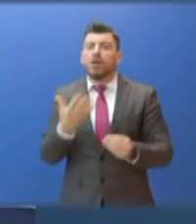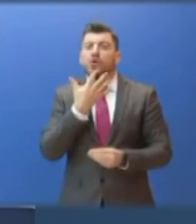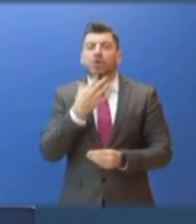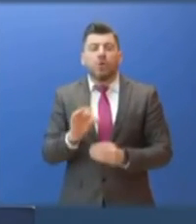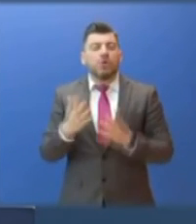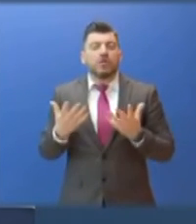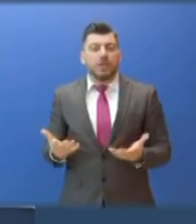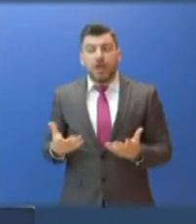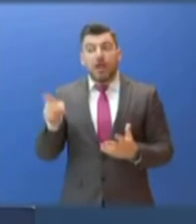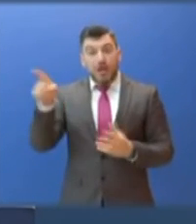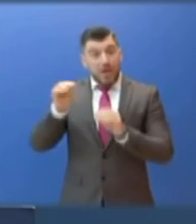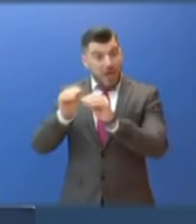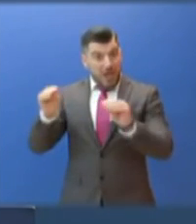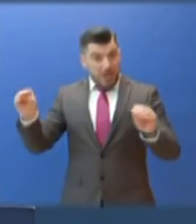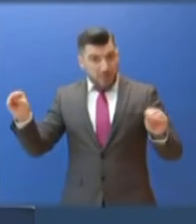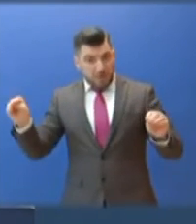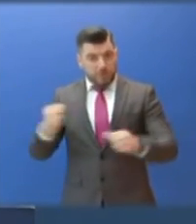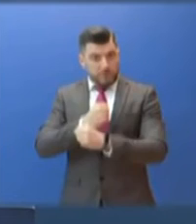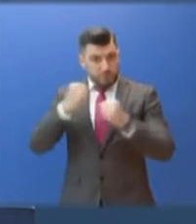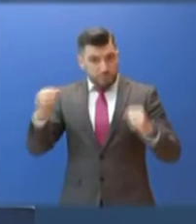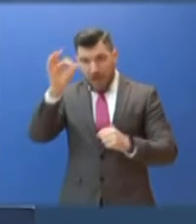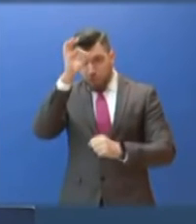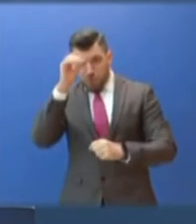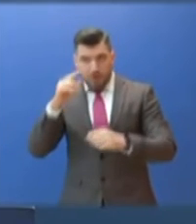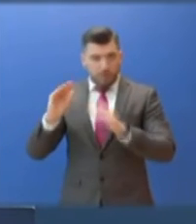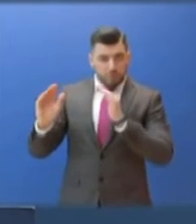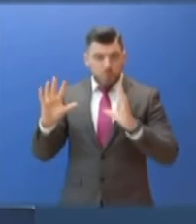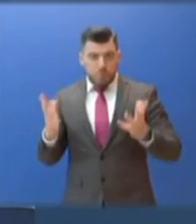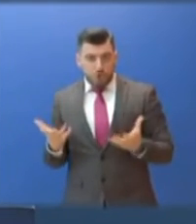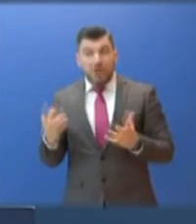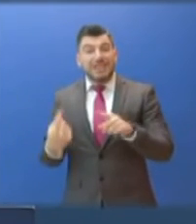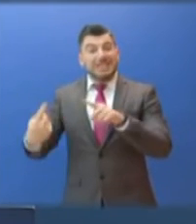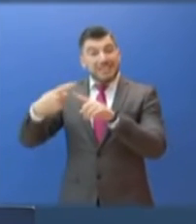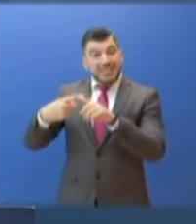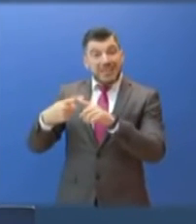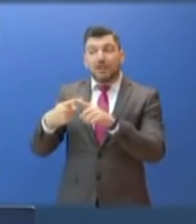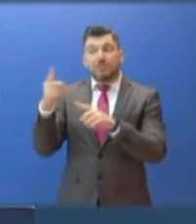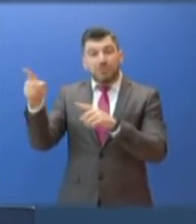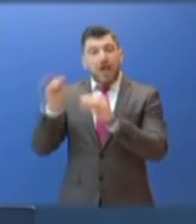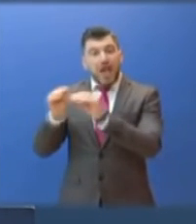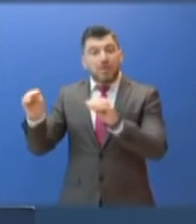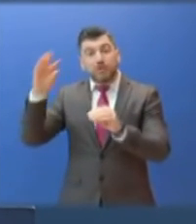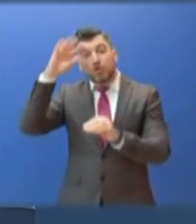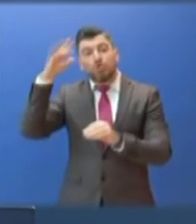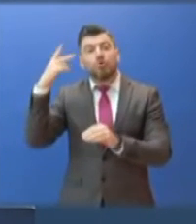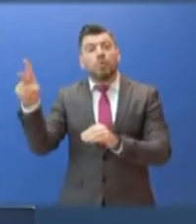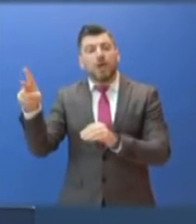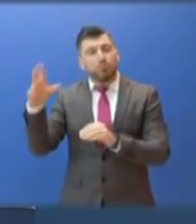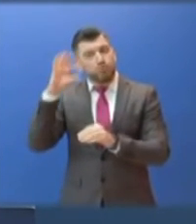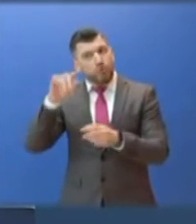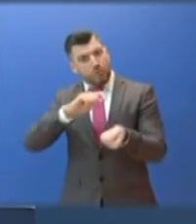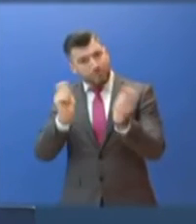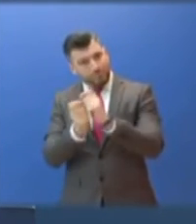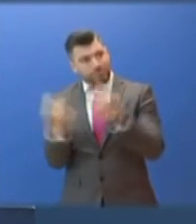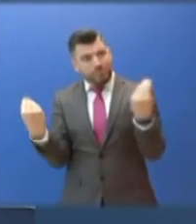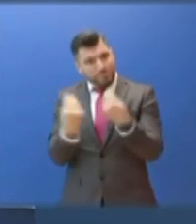κατάλληλες επιχειρησιακές δεξιότητες που πρέπει να αποκτήσουν απαιτείται και πλήρη εστινέστηση του χώρου μέσα στον οποίο θα λειτουργήσουν. Μετά